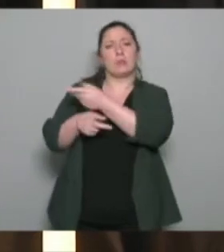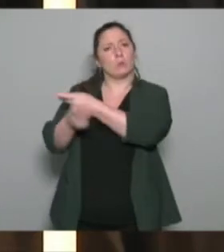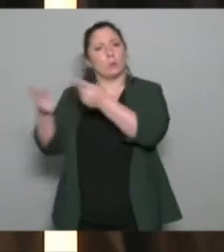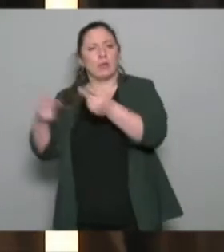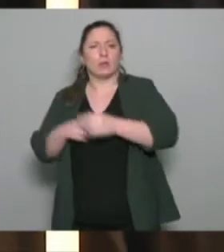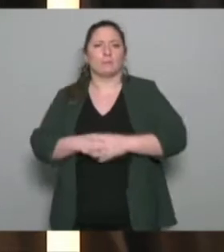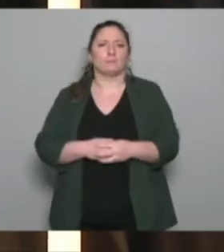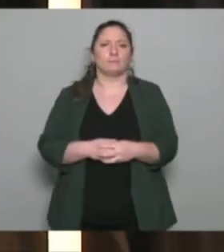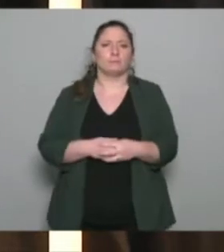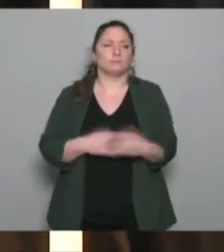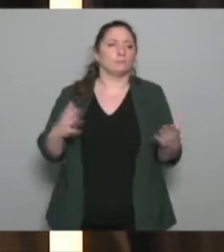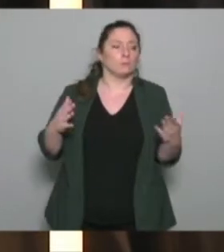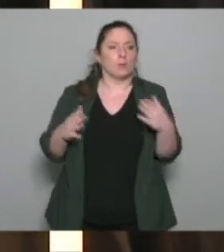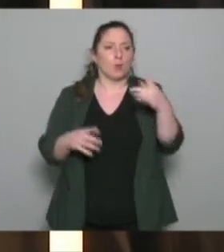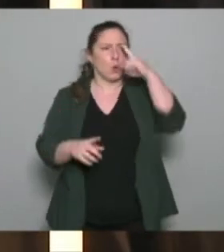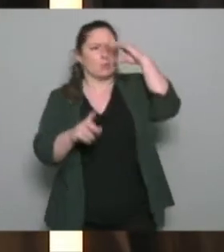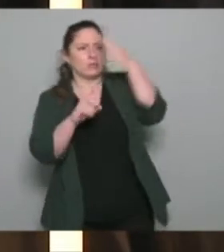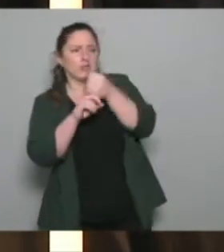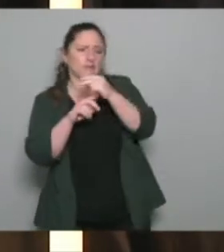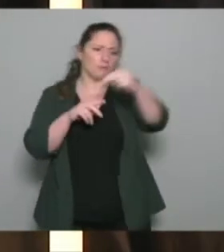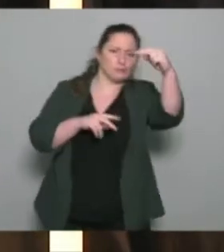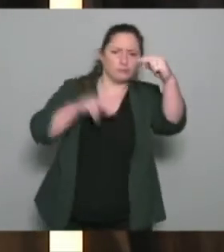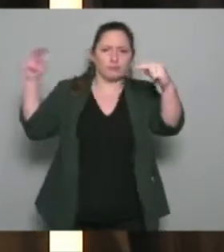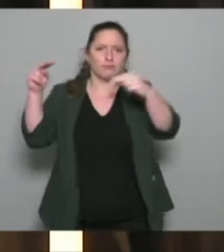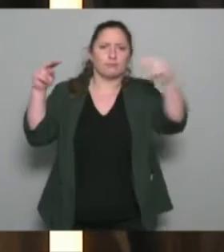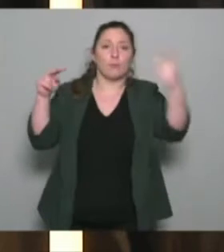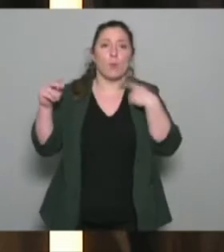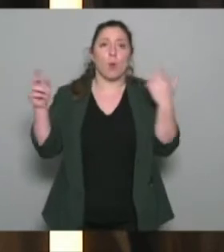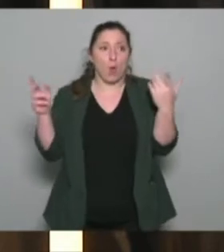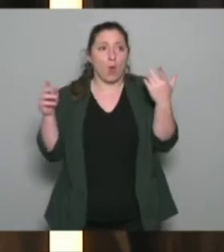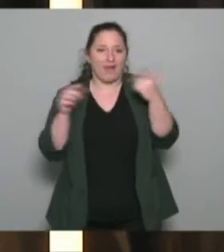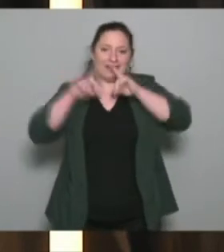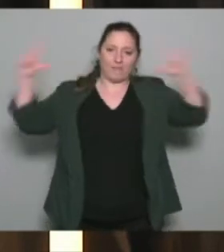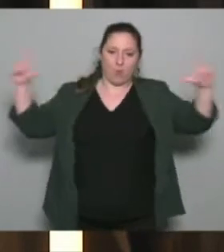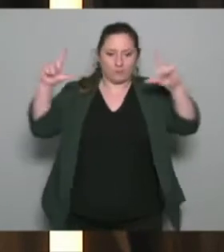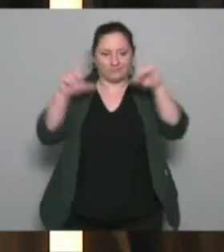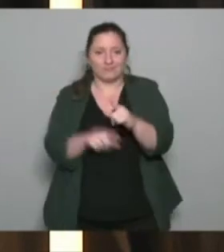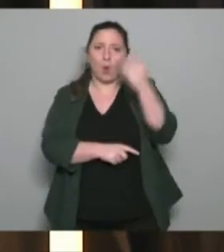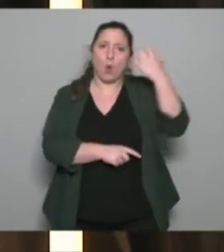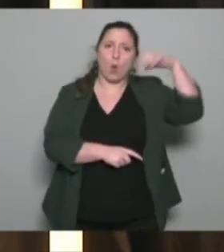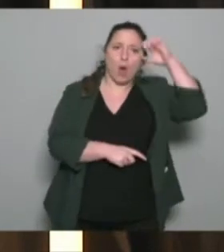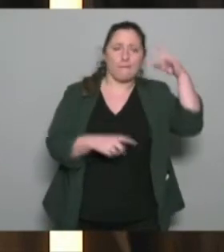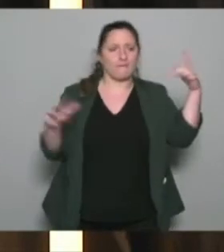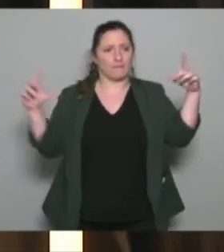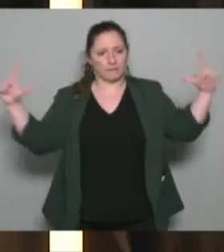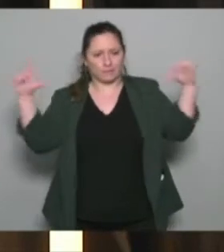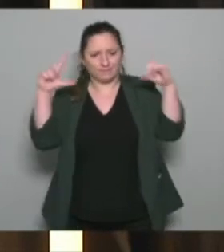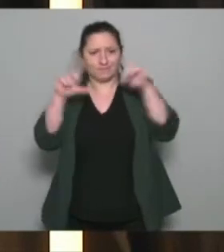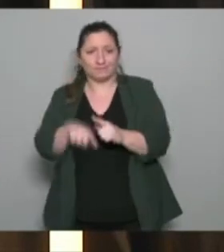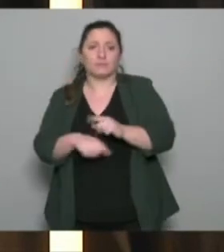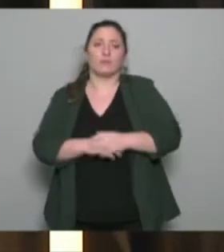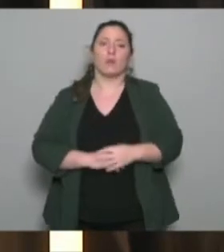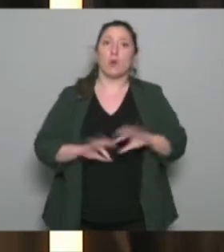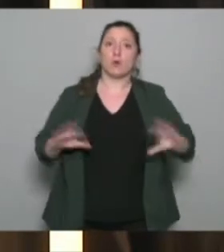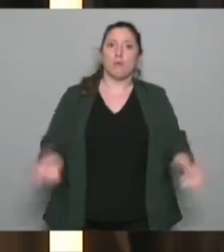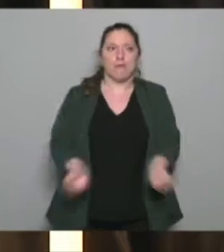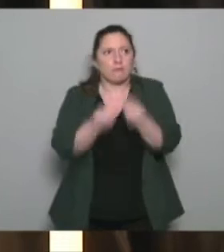approches, a abordé l'Europe. On a vu ce matin comment on se forme, comment on introduit la notion de santé dans les dispositifs de